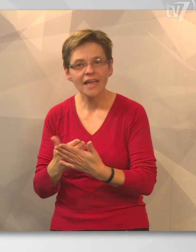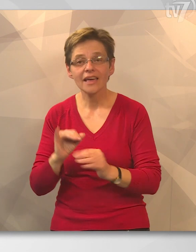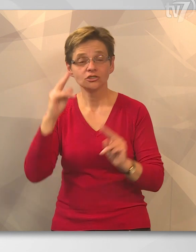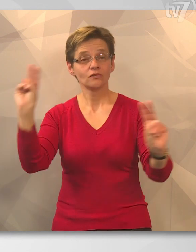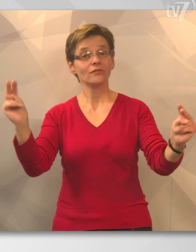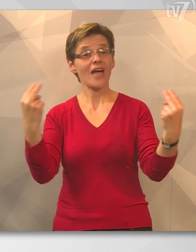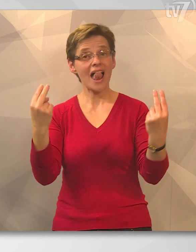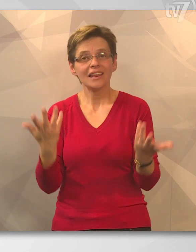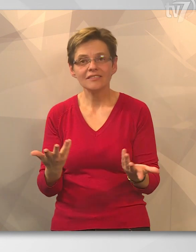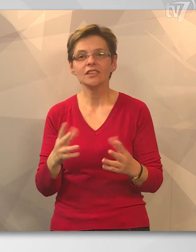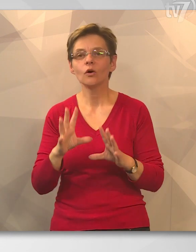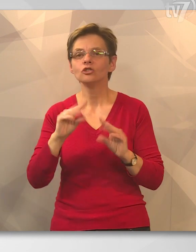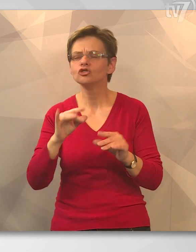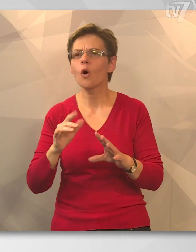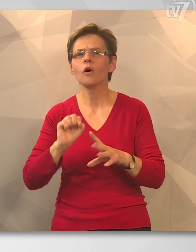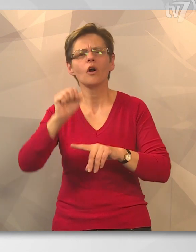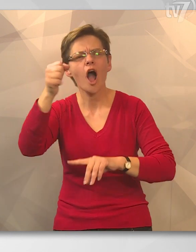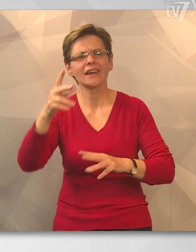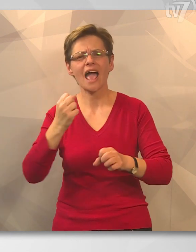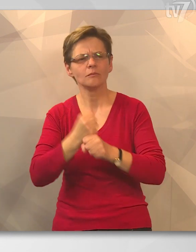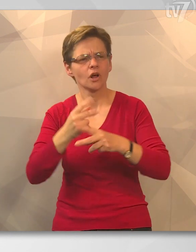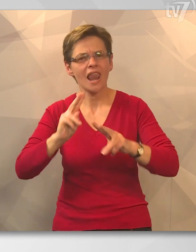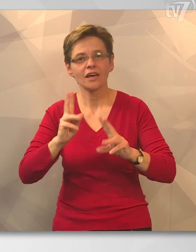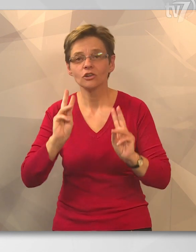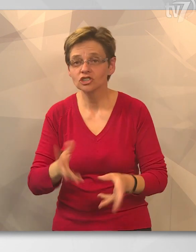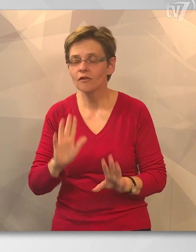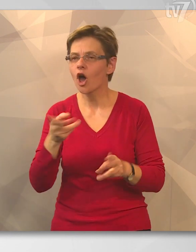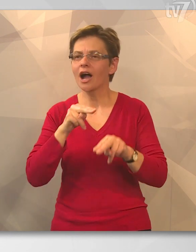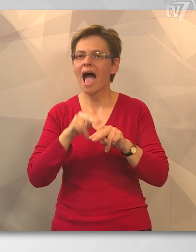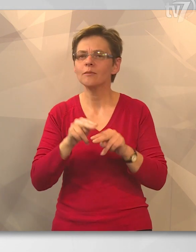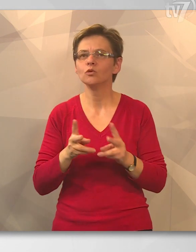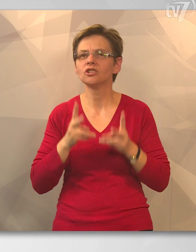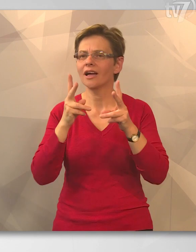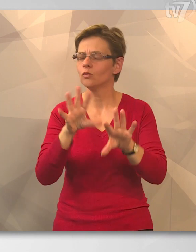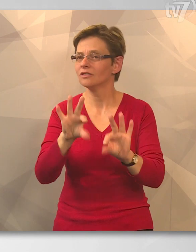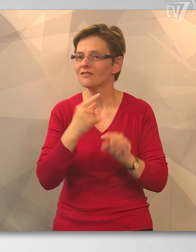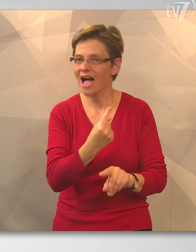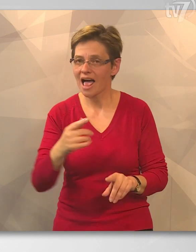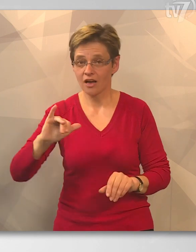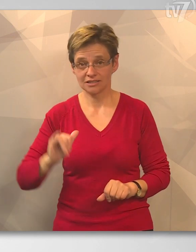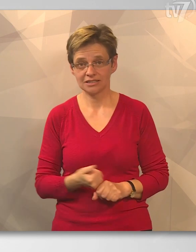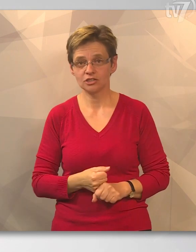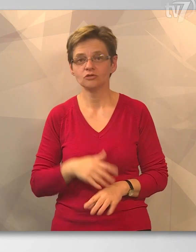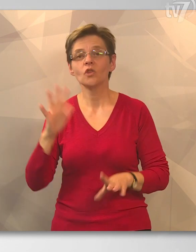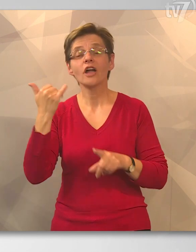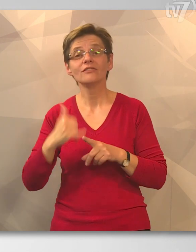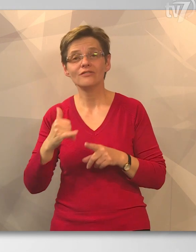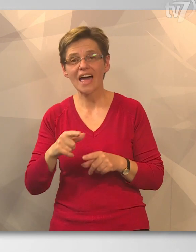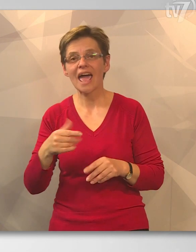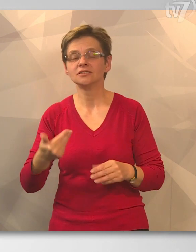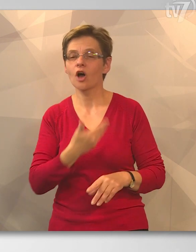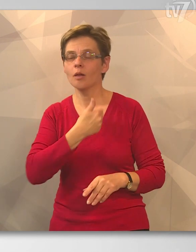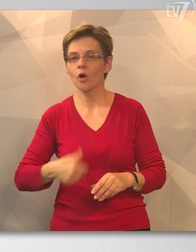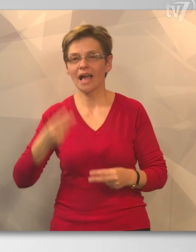és felhívjuk a figyelmet arra, hogy rengeteg karrier lehetőség van, hogyha akár műszaki pályát választanak is. Nagy Ferenc